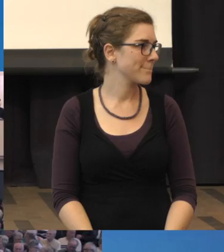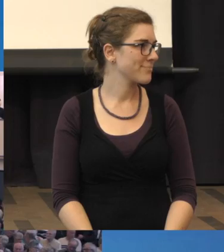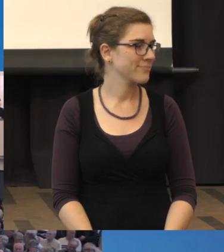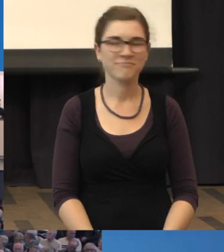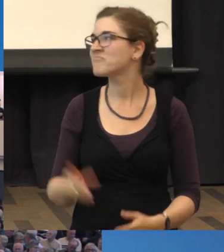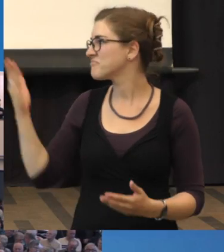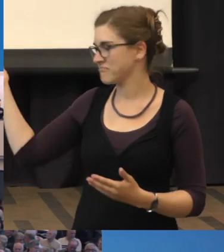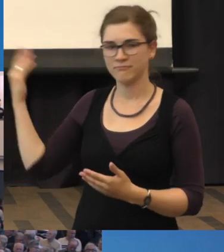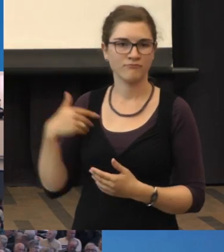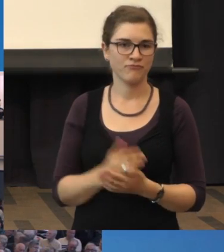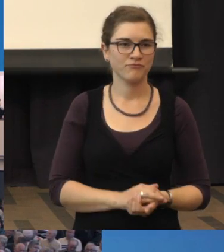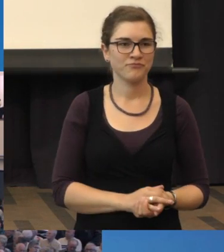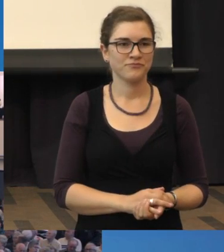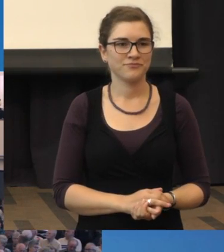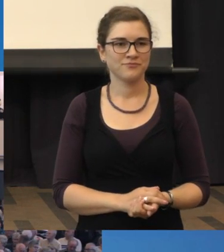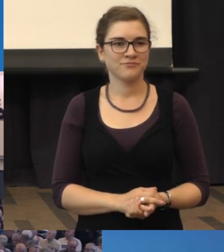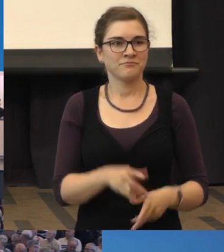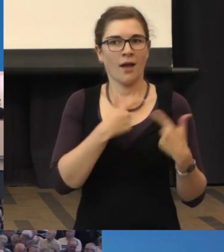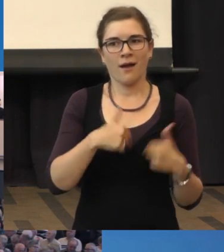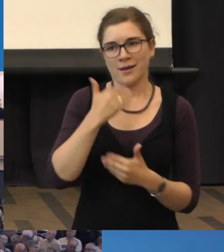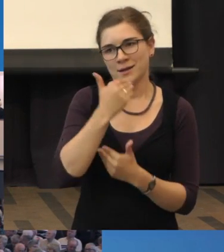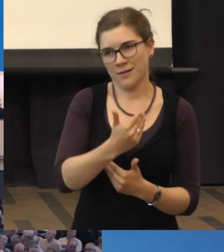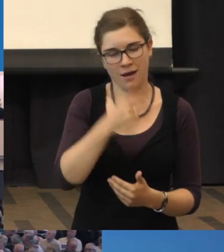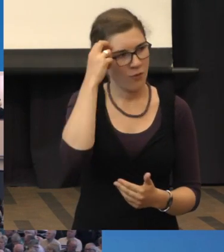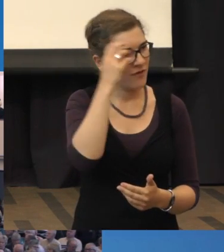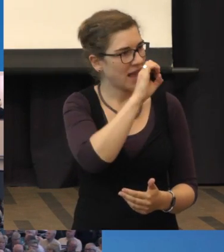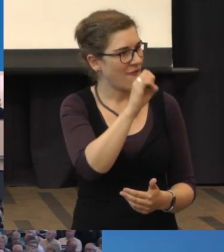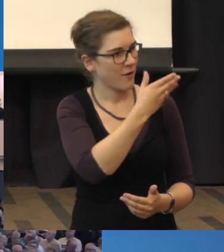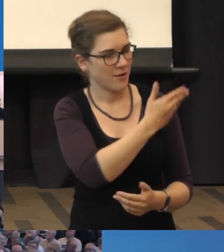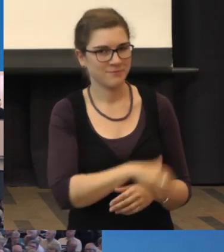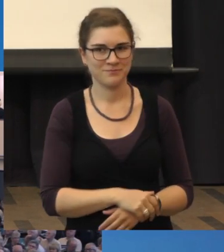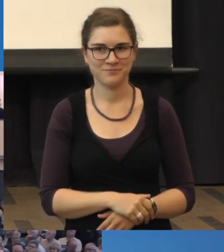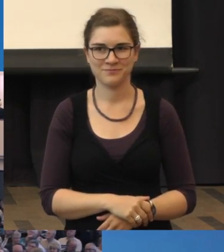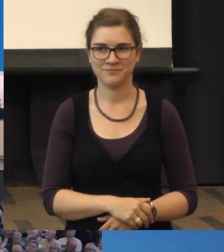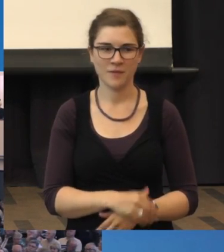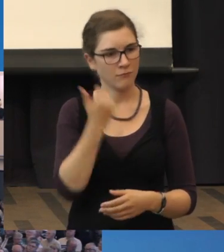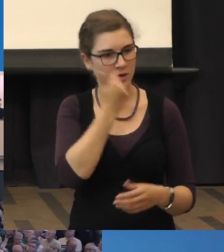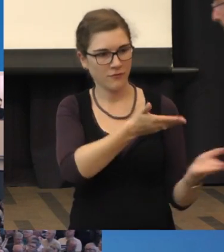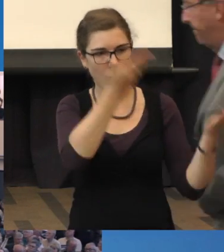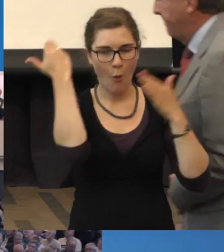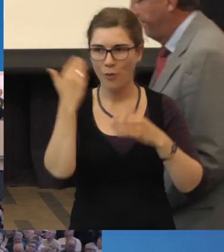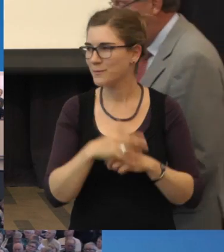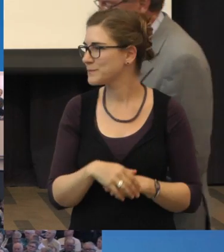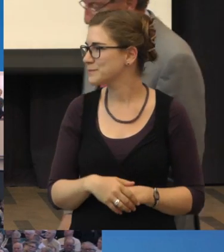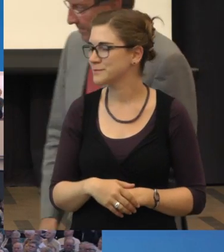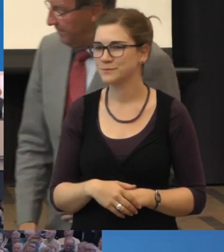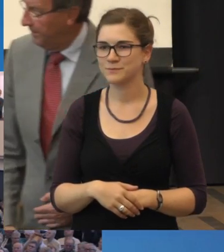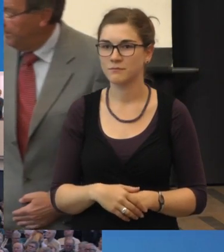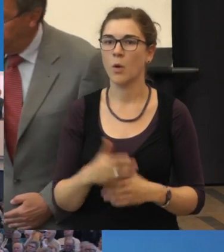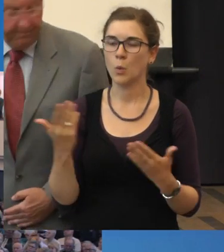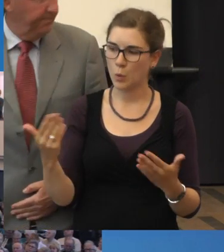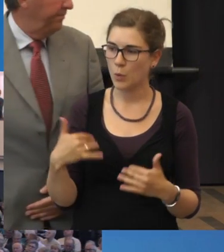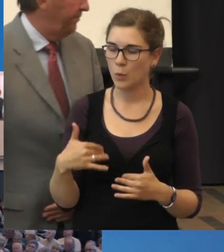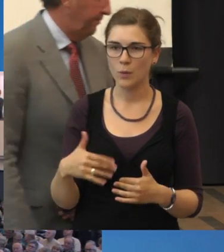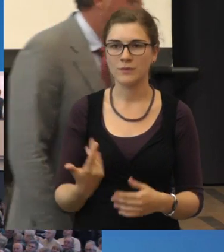Herzlichen Dank, Herr Professor Effert. Kommen Sie wieder hoch zu uns. Das war sehr